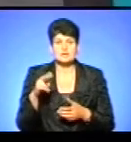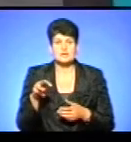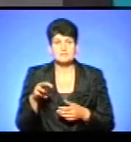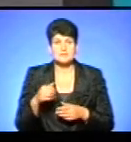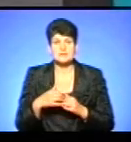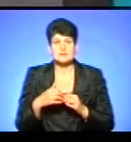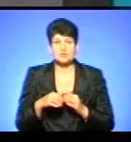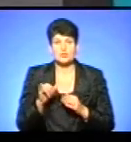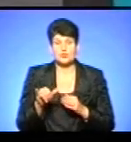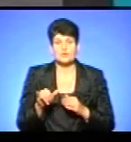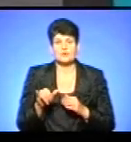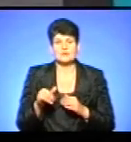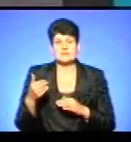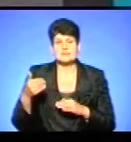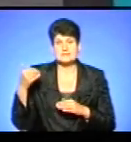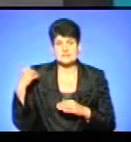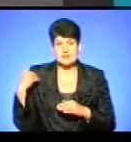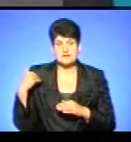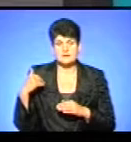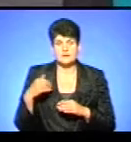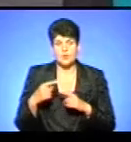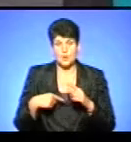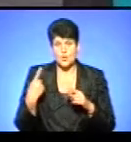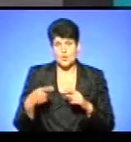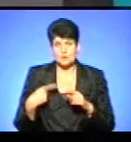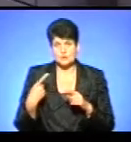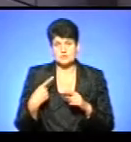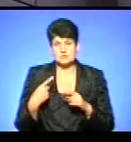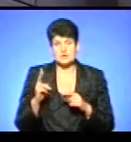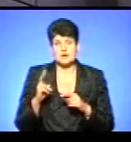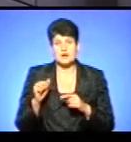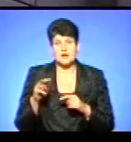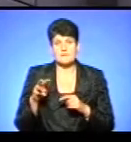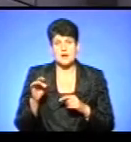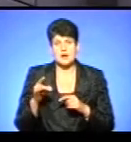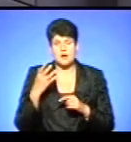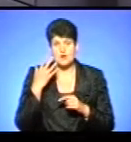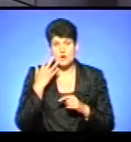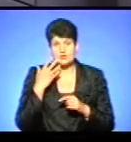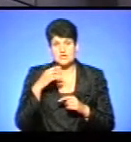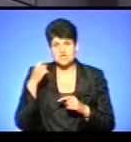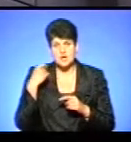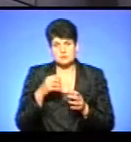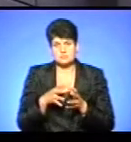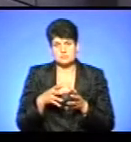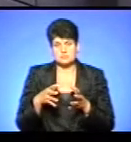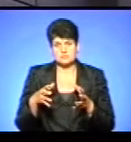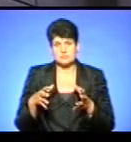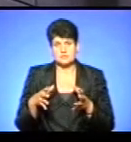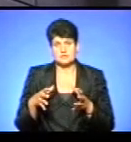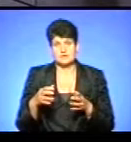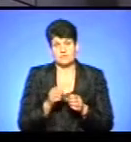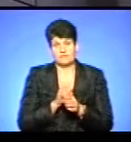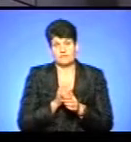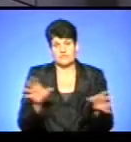в нього заднє колесо, камера просто не витримала. Ну, повітря воно коли жарко, воно розширяється, і заднє колесо в нього